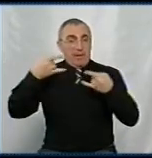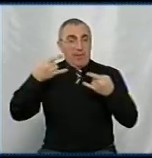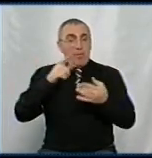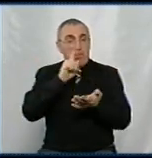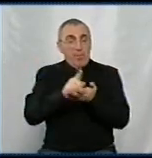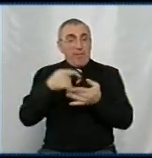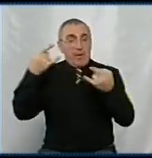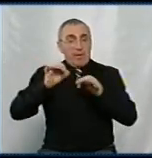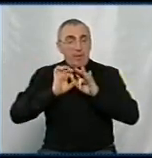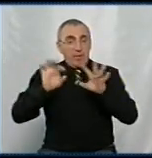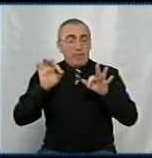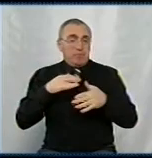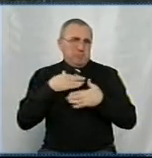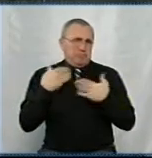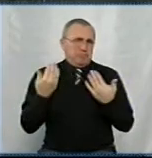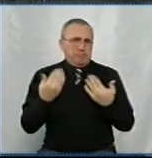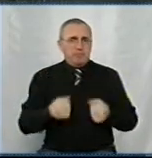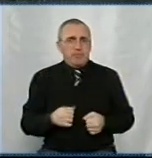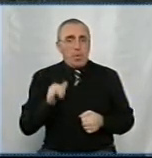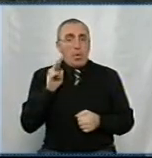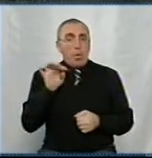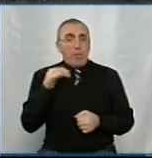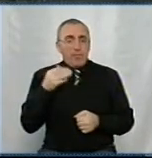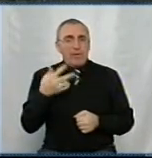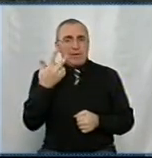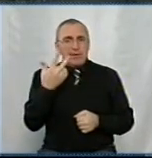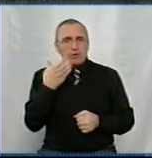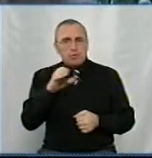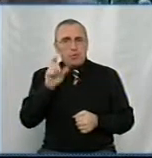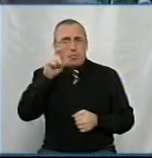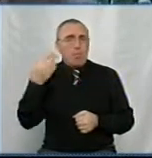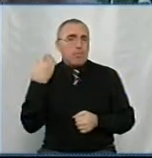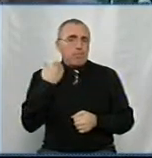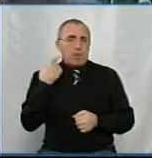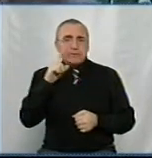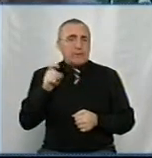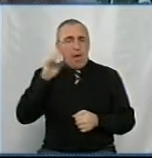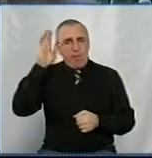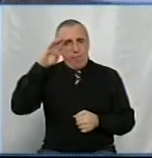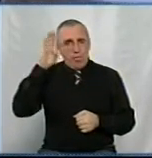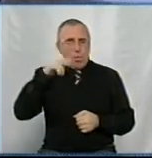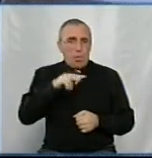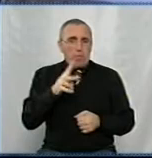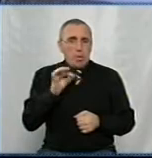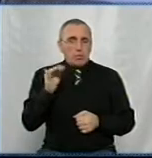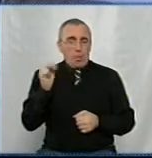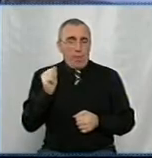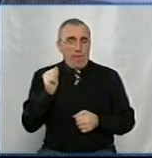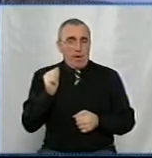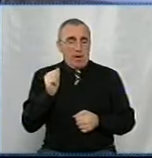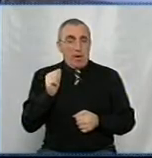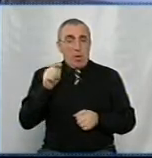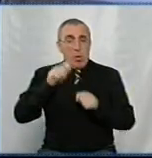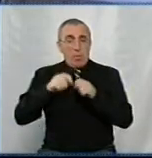камеру спілкуватися. У Кропивницькому три сотні боржників заводу, каже Людмила Носкова. Контролер відвідує